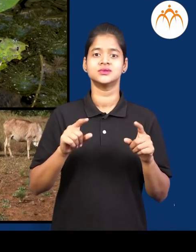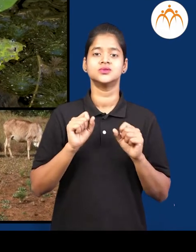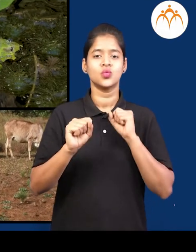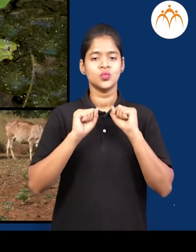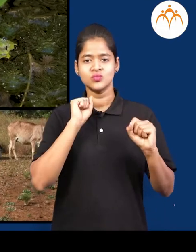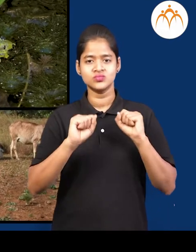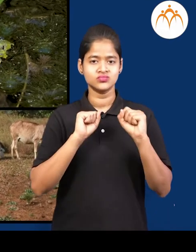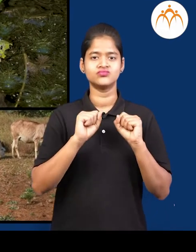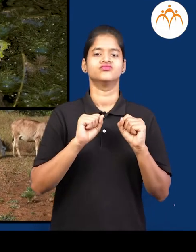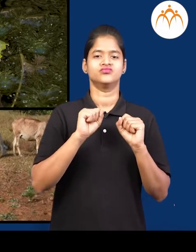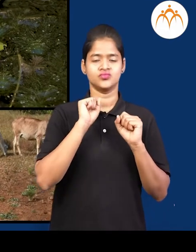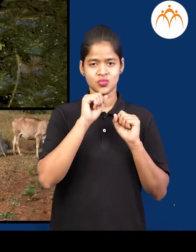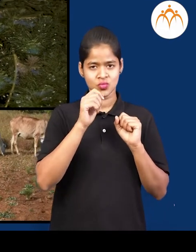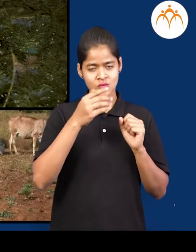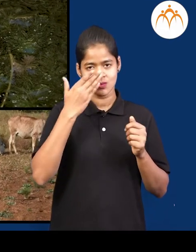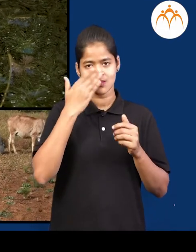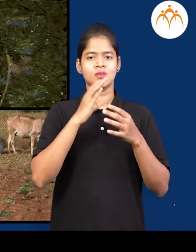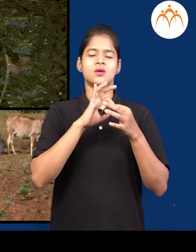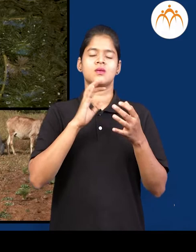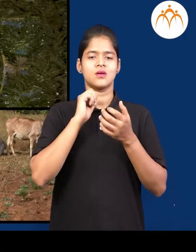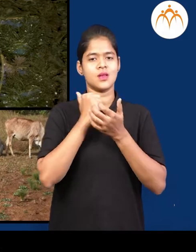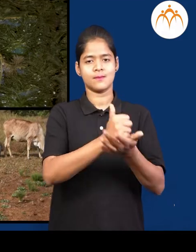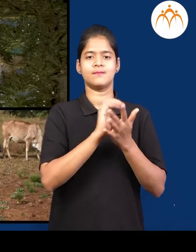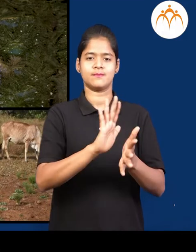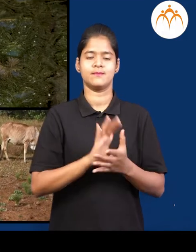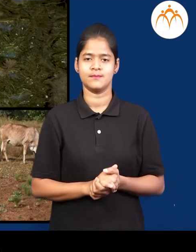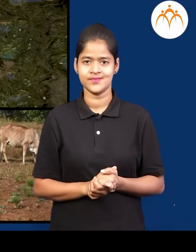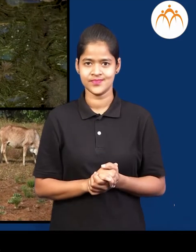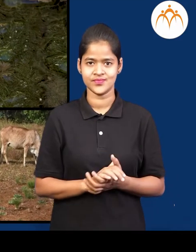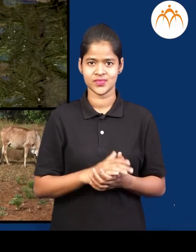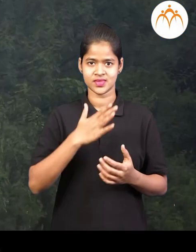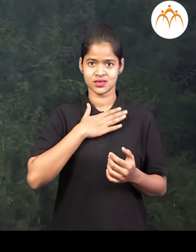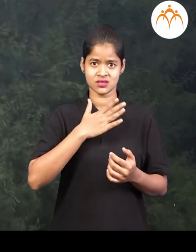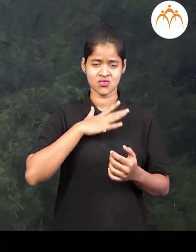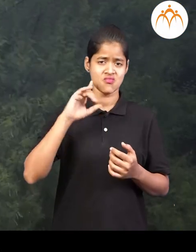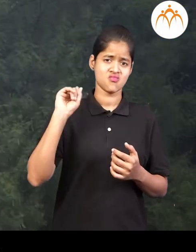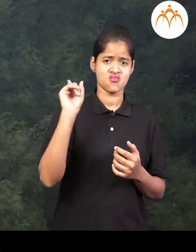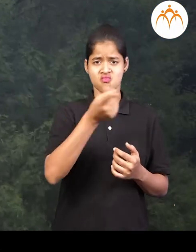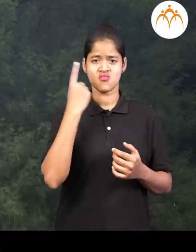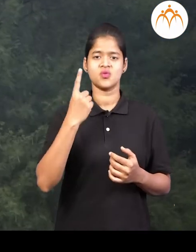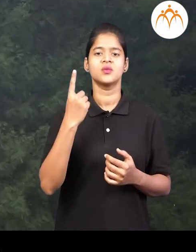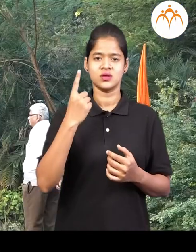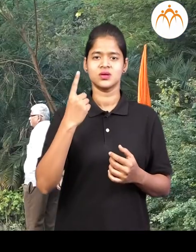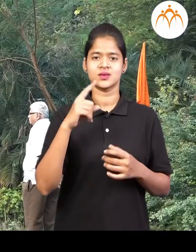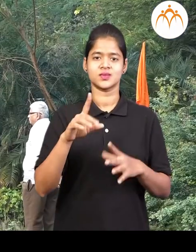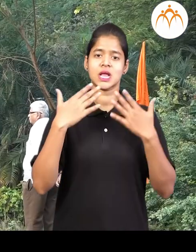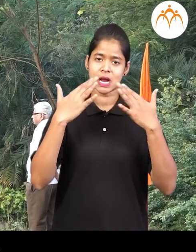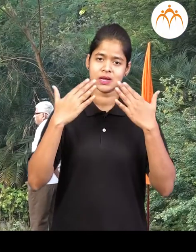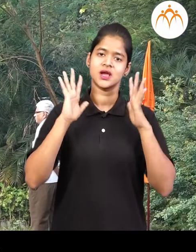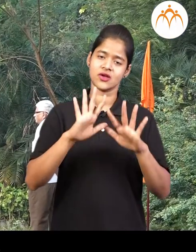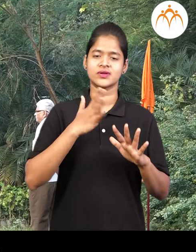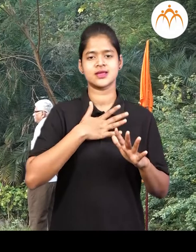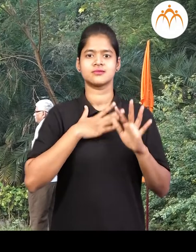साथी वेग वेगले अवयव अस्तात। सर्व सजीव हवा असल्या मुले जिवंत